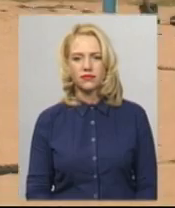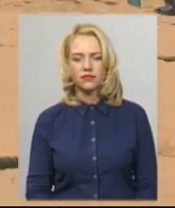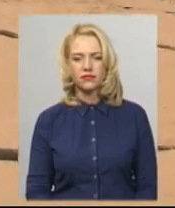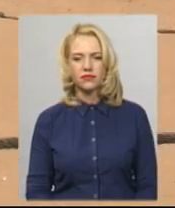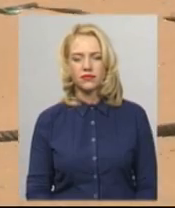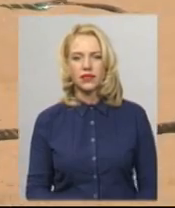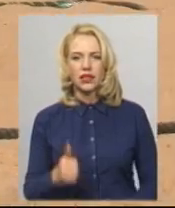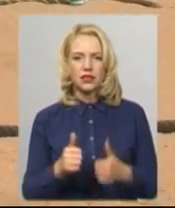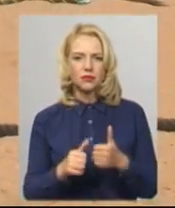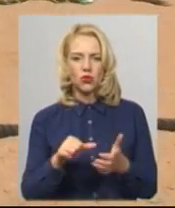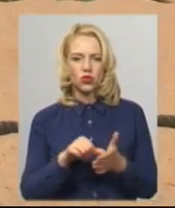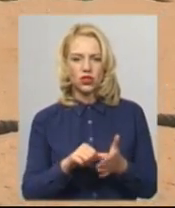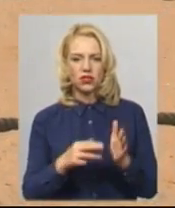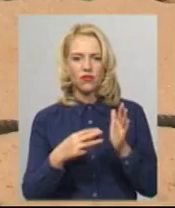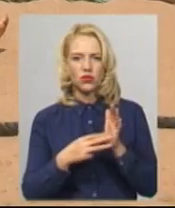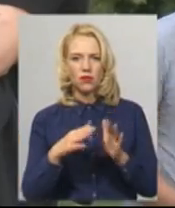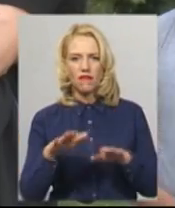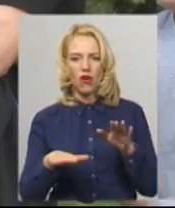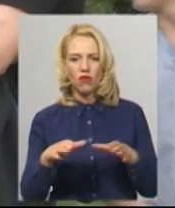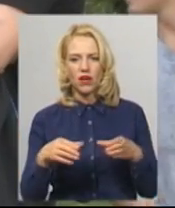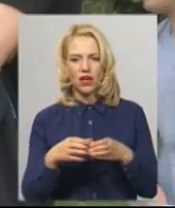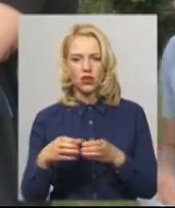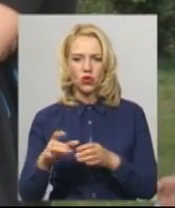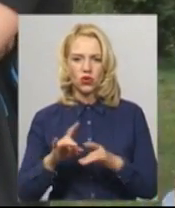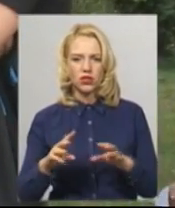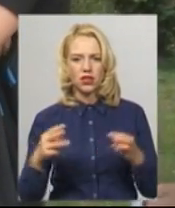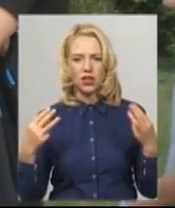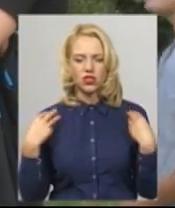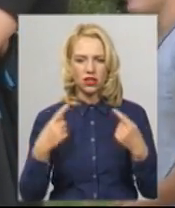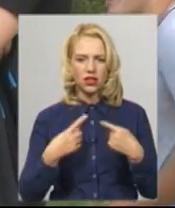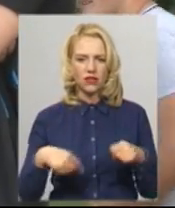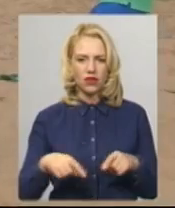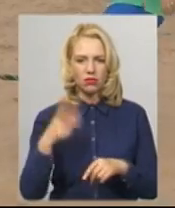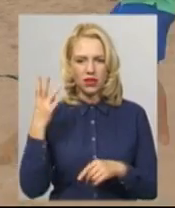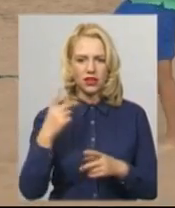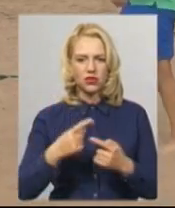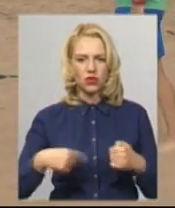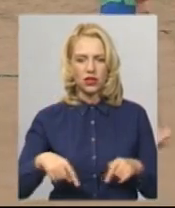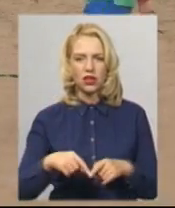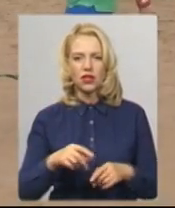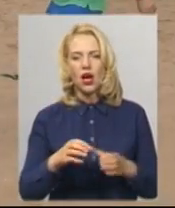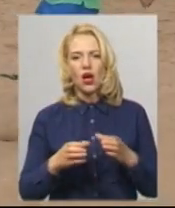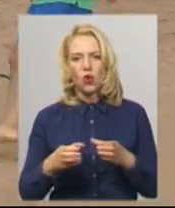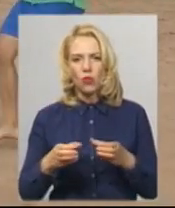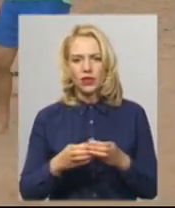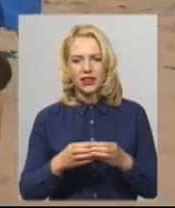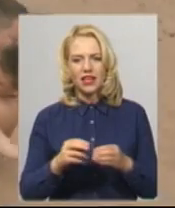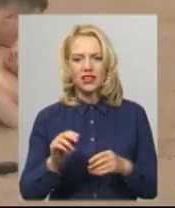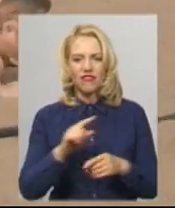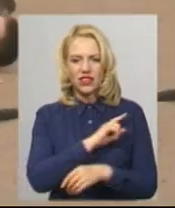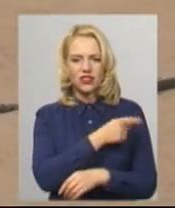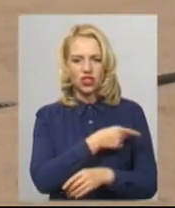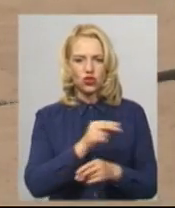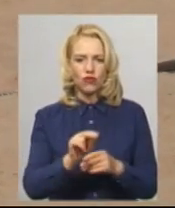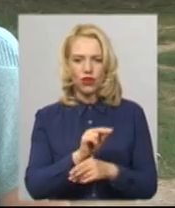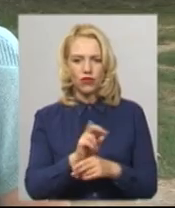Змагаються учасники у восьми вагових категоріях, каже начальник відділу Хмельницького обласного відділення комітет з фізичного виховання ФВС МОН